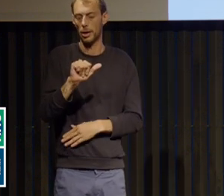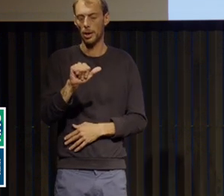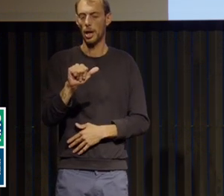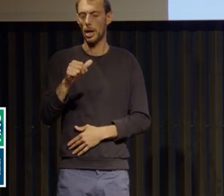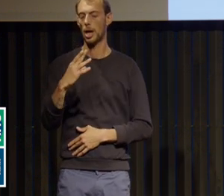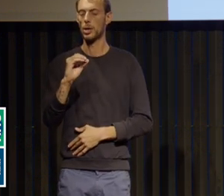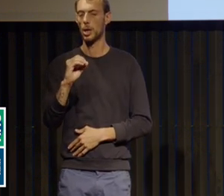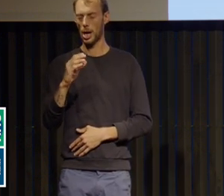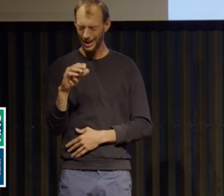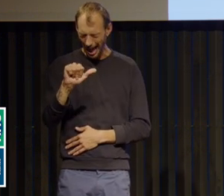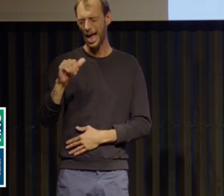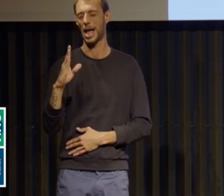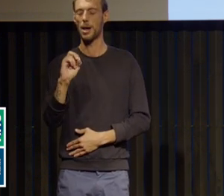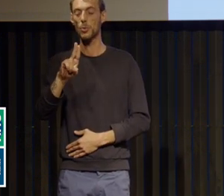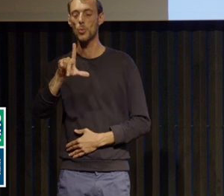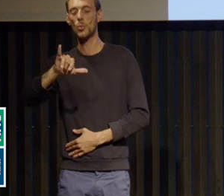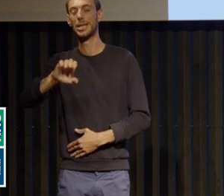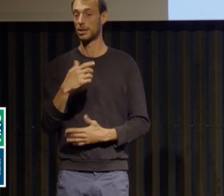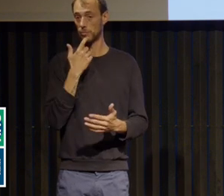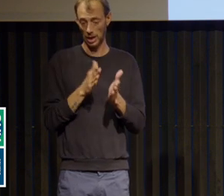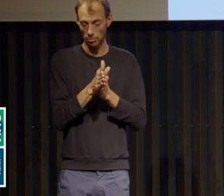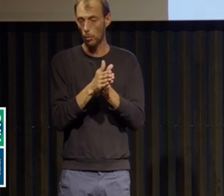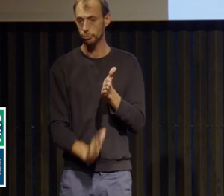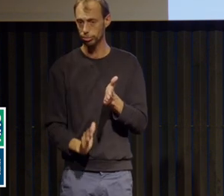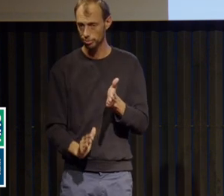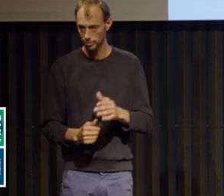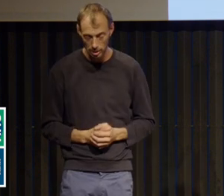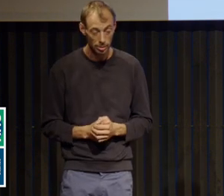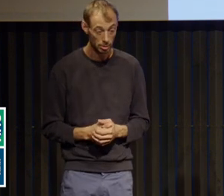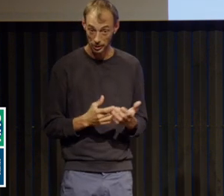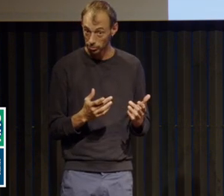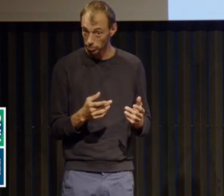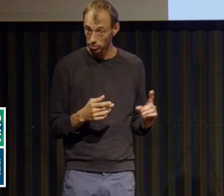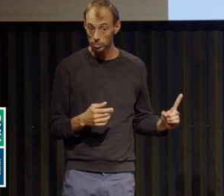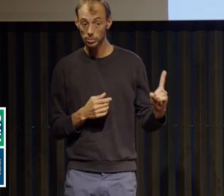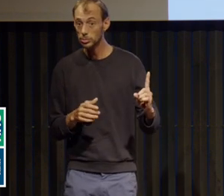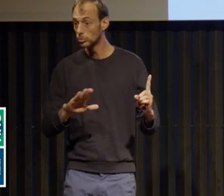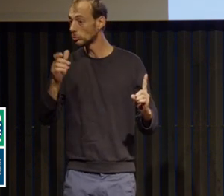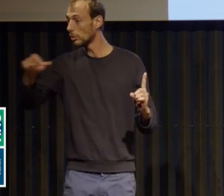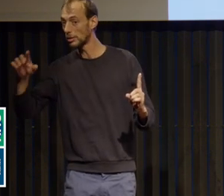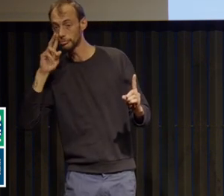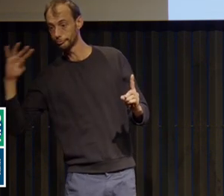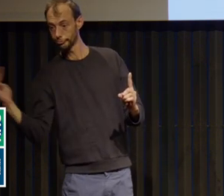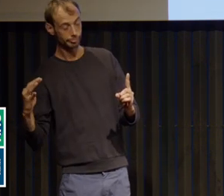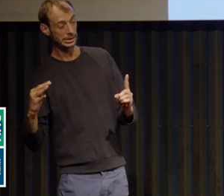aussi du mal à penser au regard des autres, à se dire que les autres vont trouver qu'elle a pris du poids.